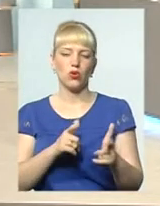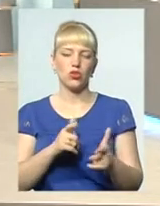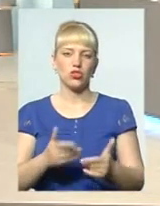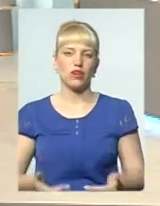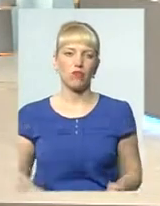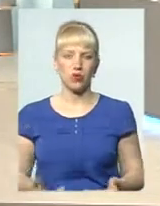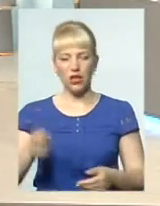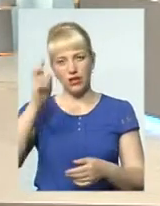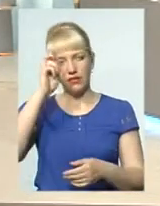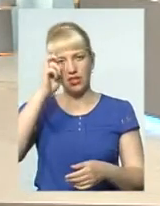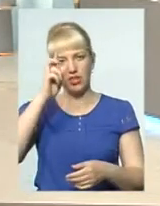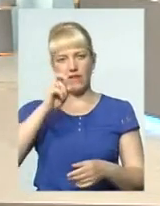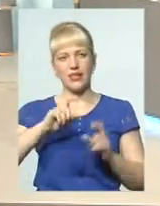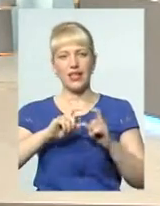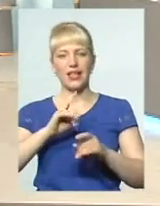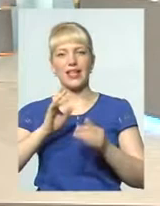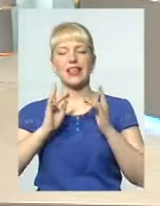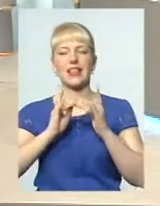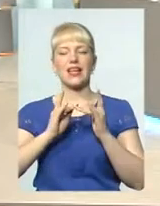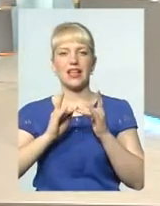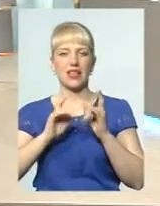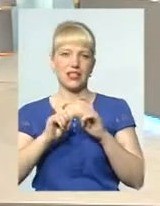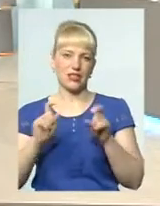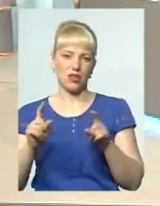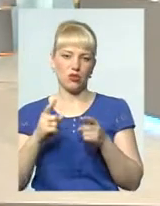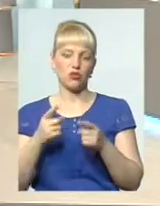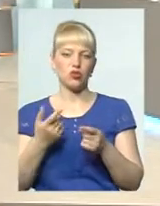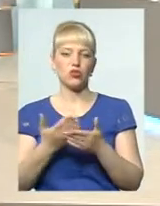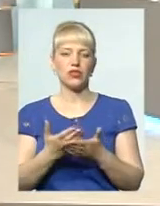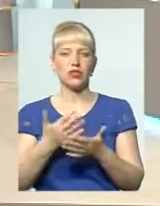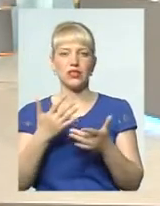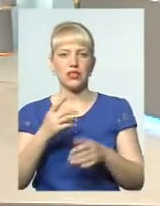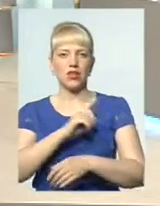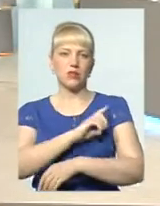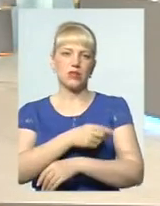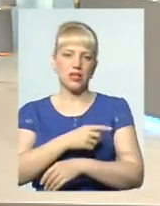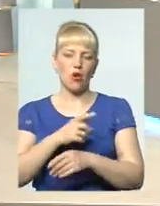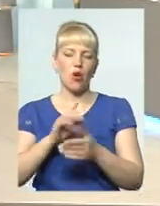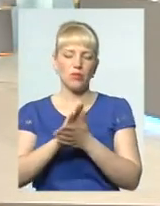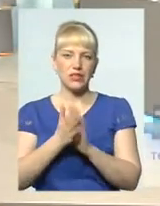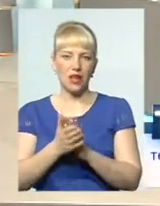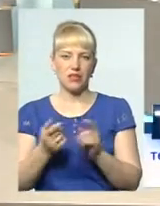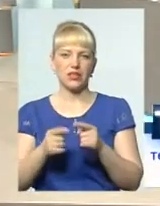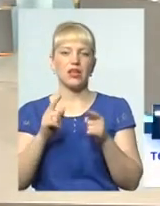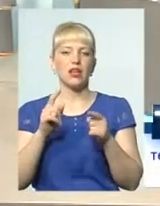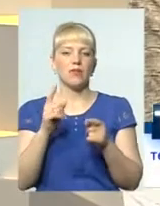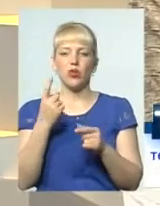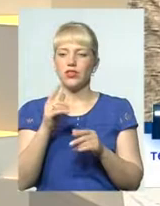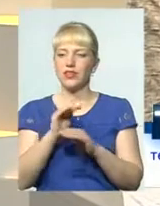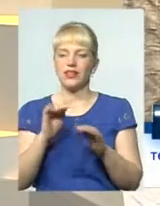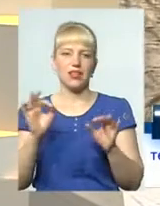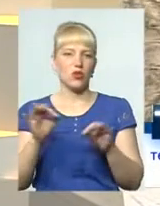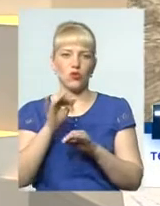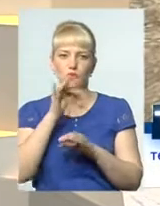державних інтернатних закладах? Тому що в силу певних обставин одні дітки ніколи не можуть бути усиновлені.